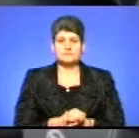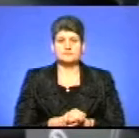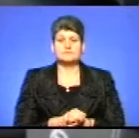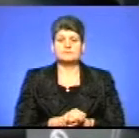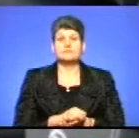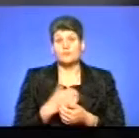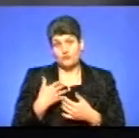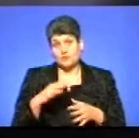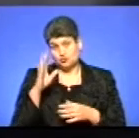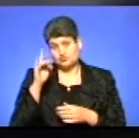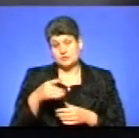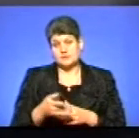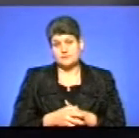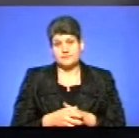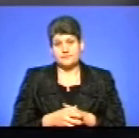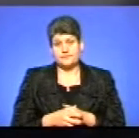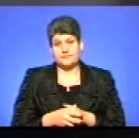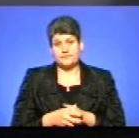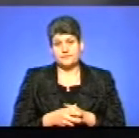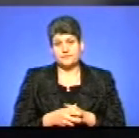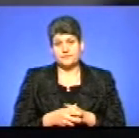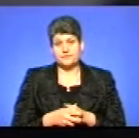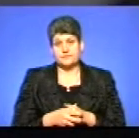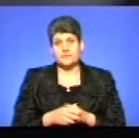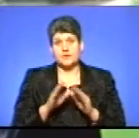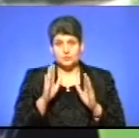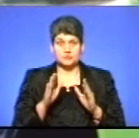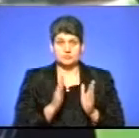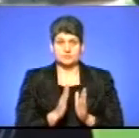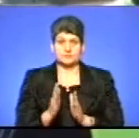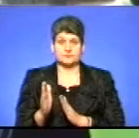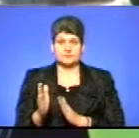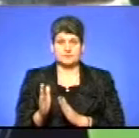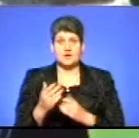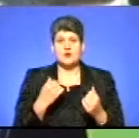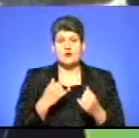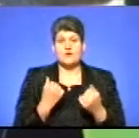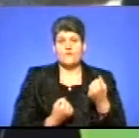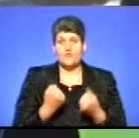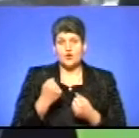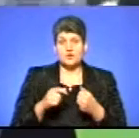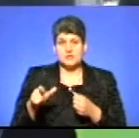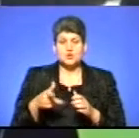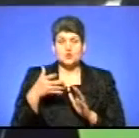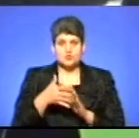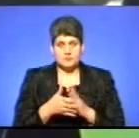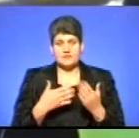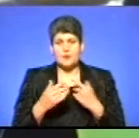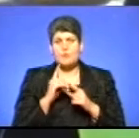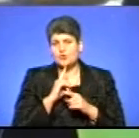Ну вже буду знати. Будемо вже соблюдати. Водії з розумінням ставляться. Поки що ніхто